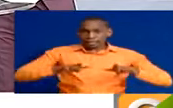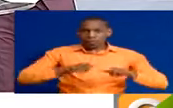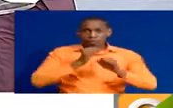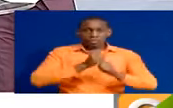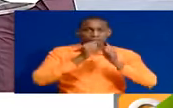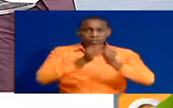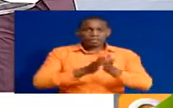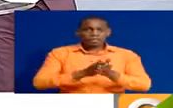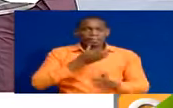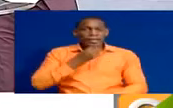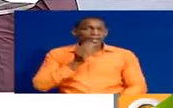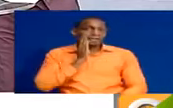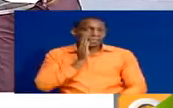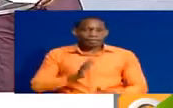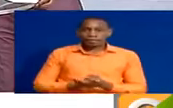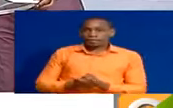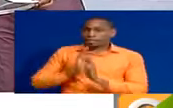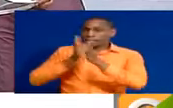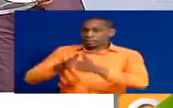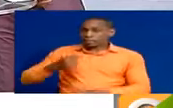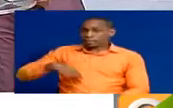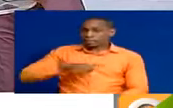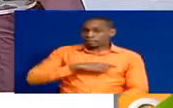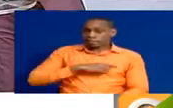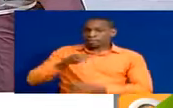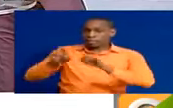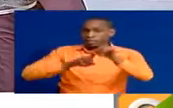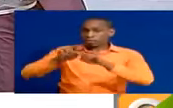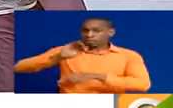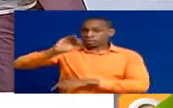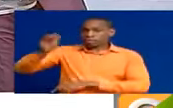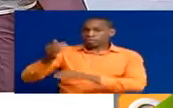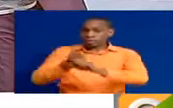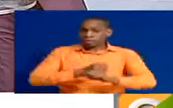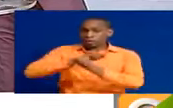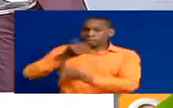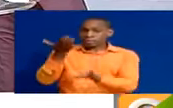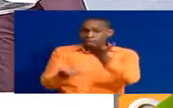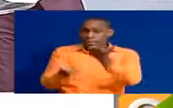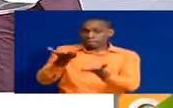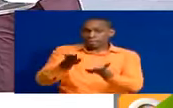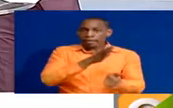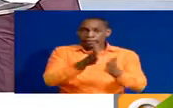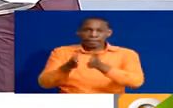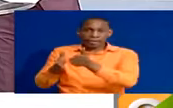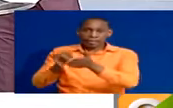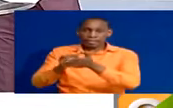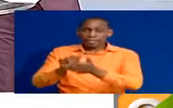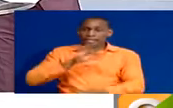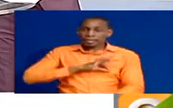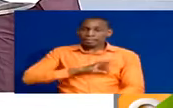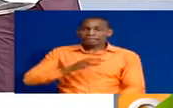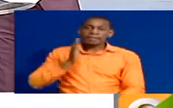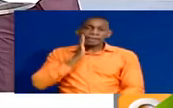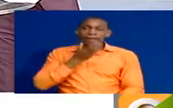kwa ushirikiano na wazazi. Na mwanabari wetu gatete njirogea li zuru kaunti ya Homa Bay kutathmini na mna mipango inaviwa